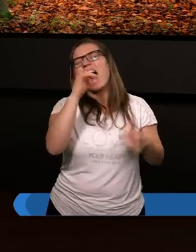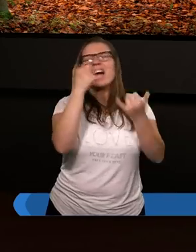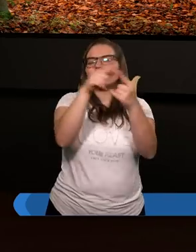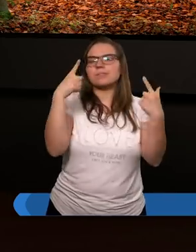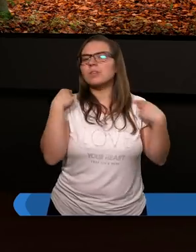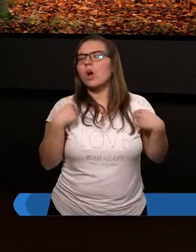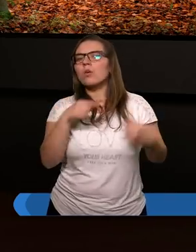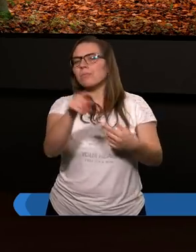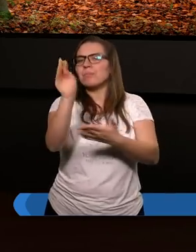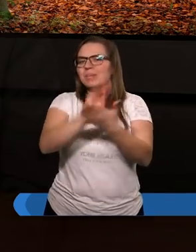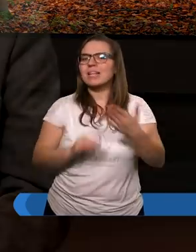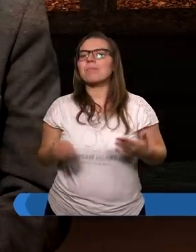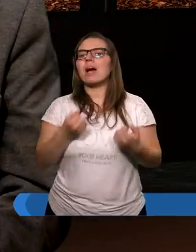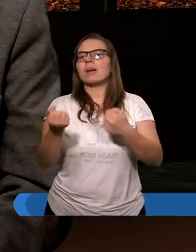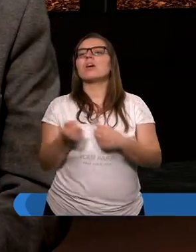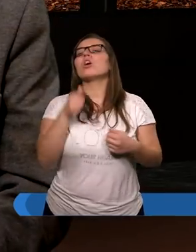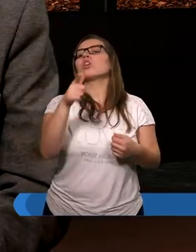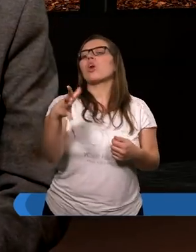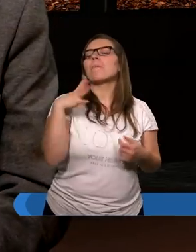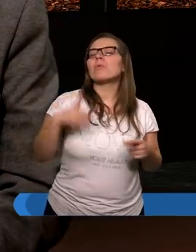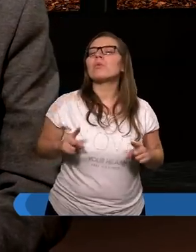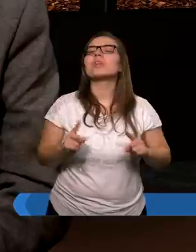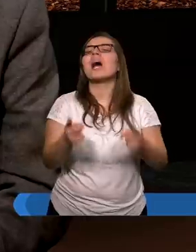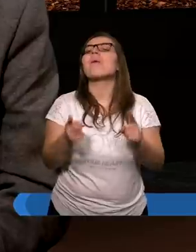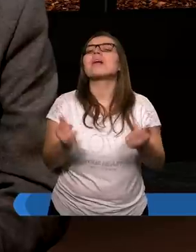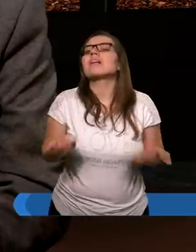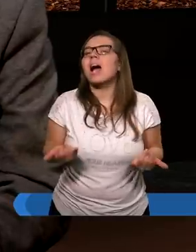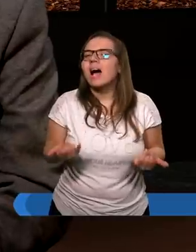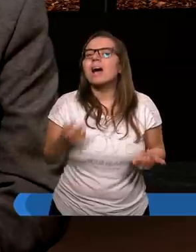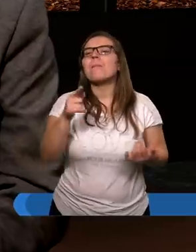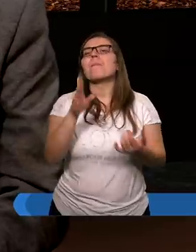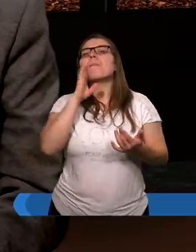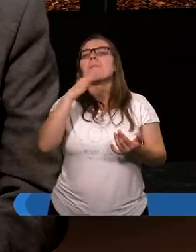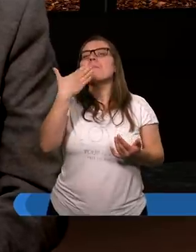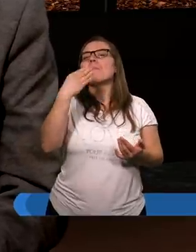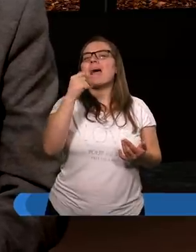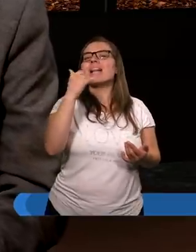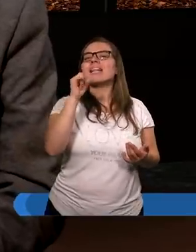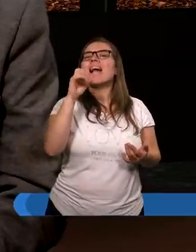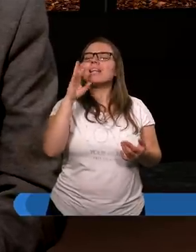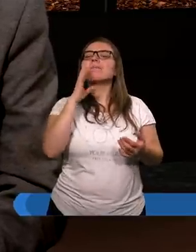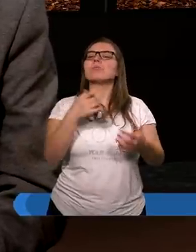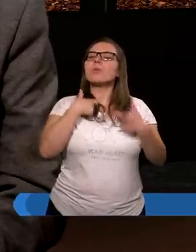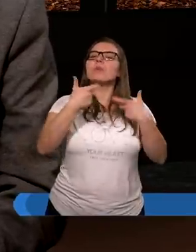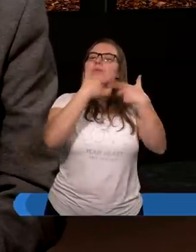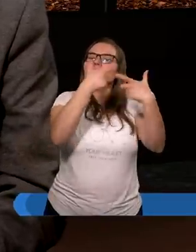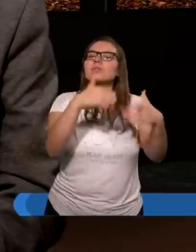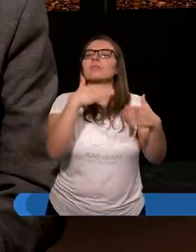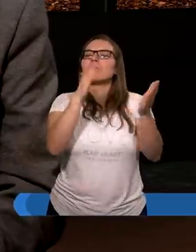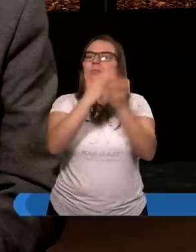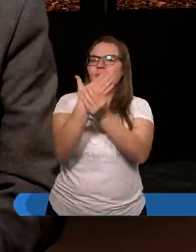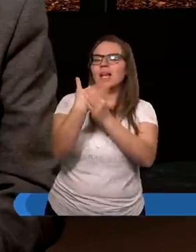pisma? Były to działania takie typowo organizacyjne. Paweł i